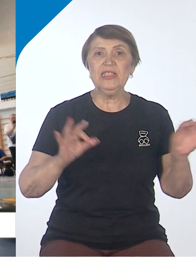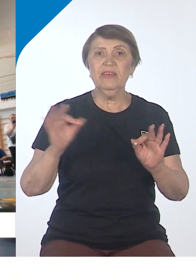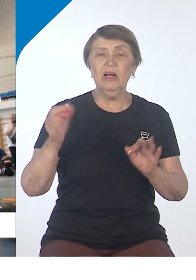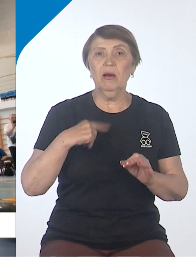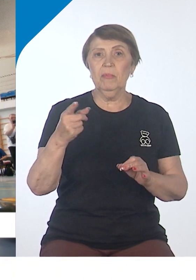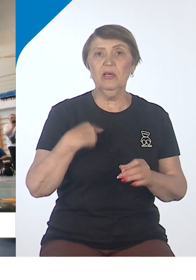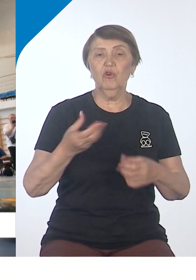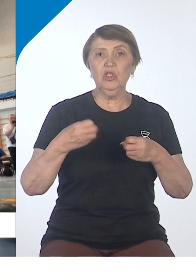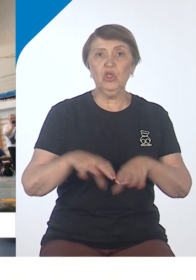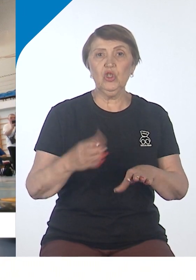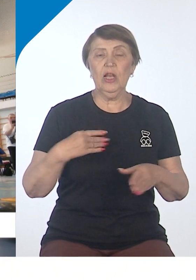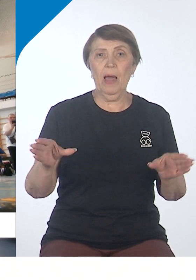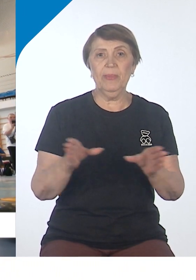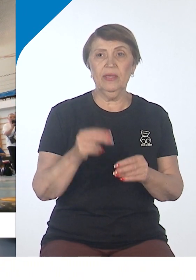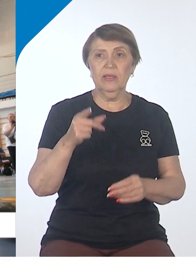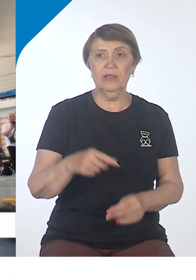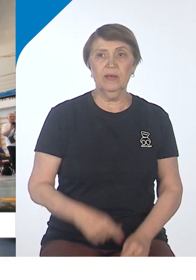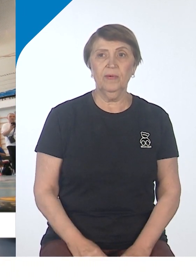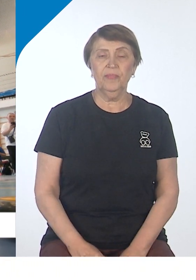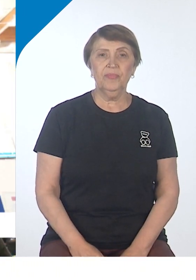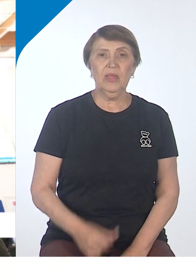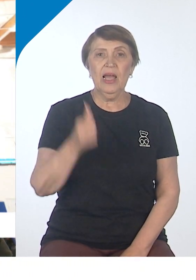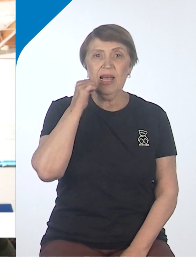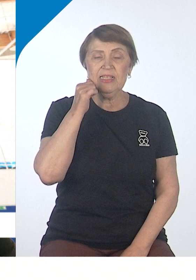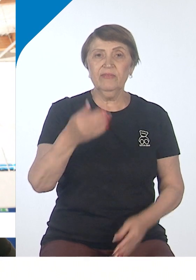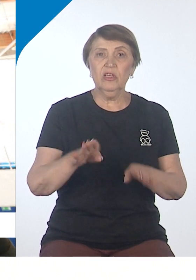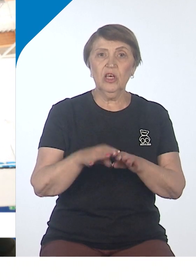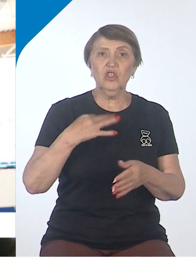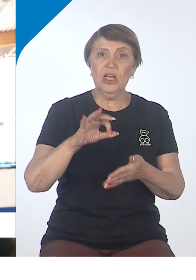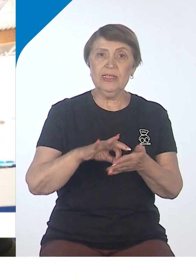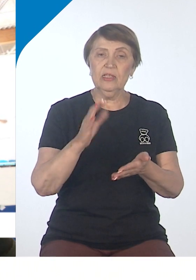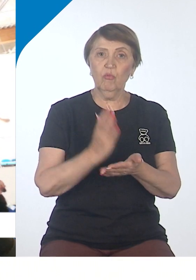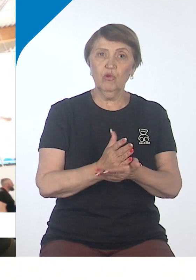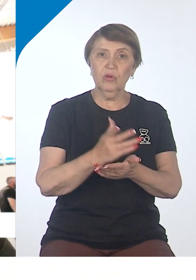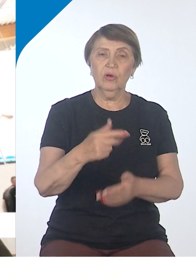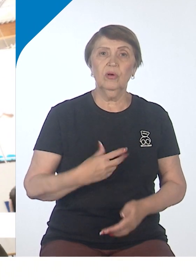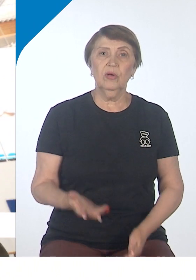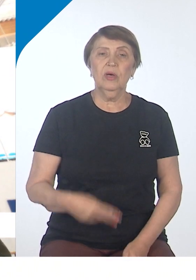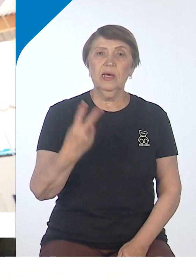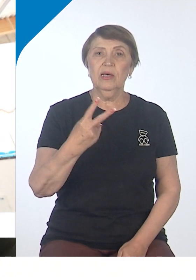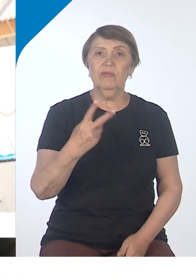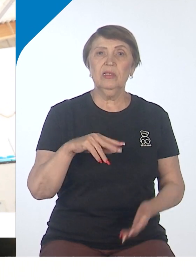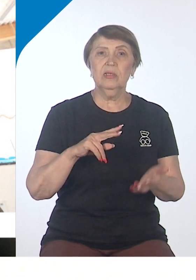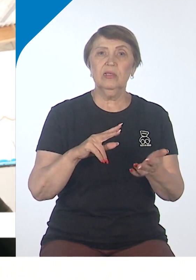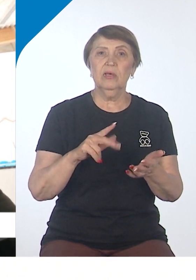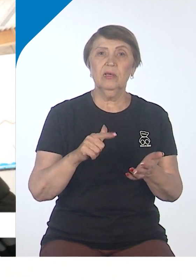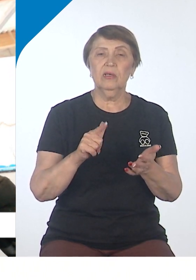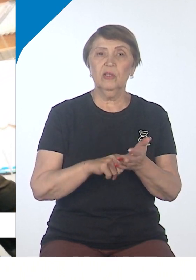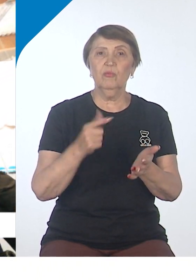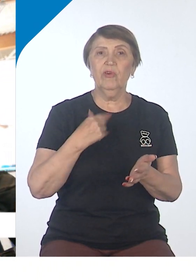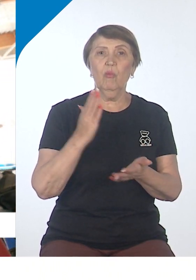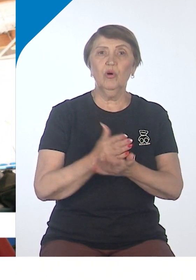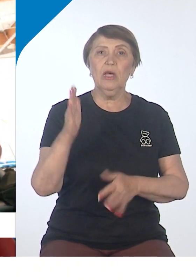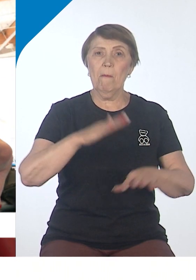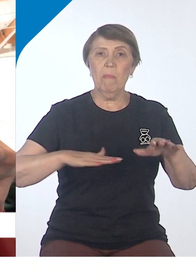объединить все. Сегодня будет керлинг и мастер-класс. Завтра также здесь, это 27-го, у нас плавание и легкая